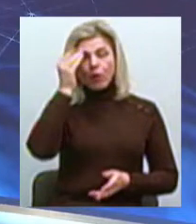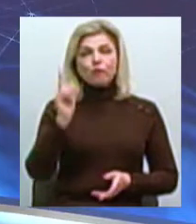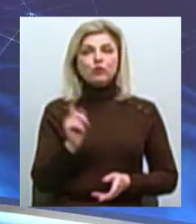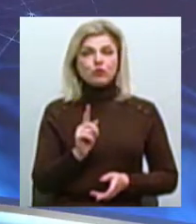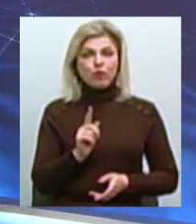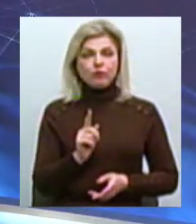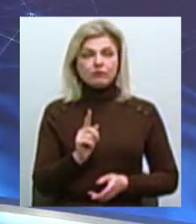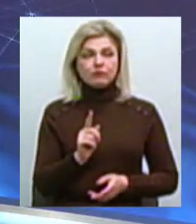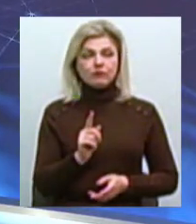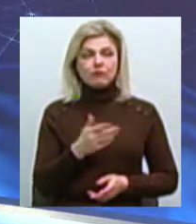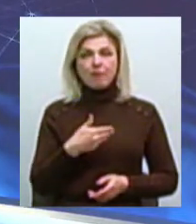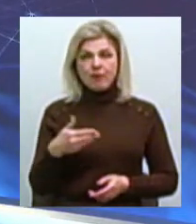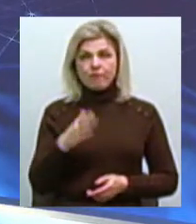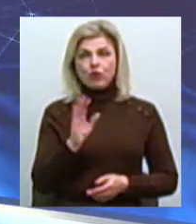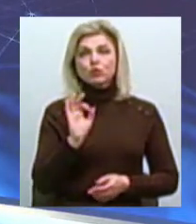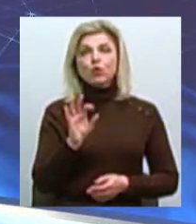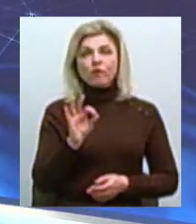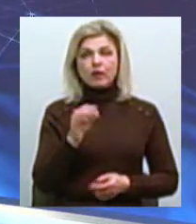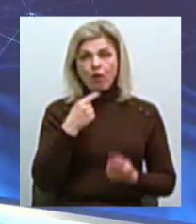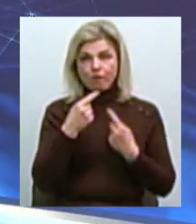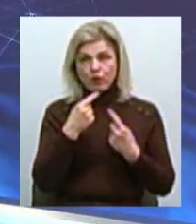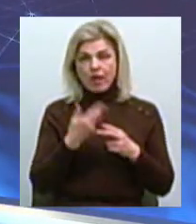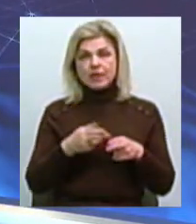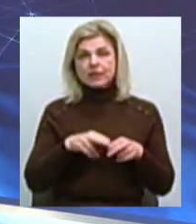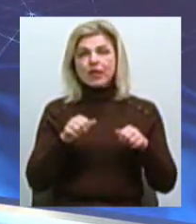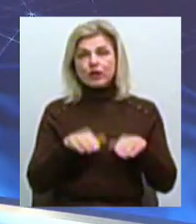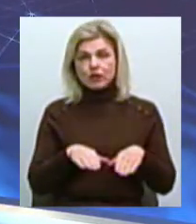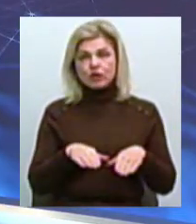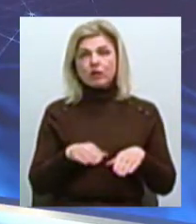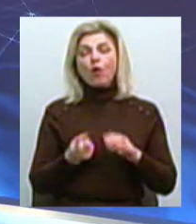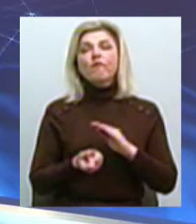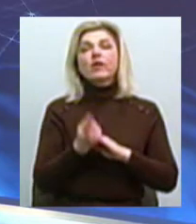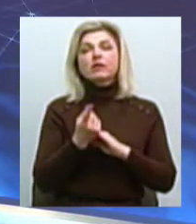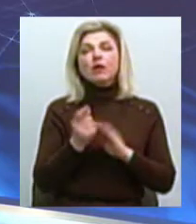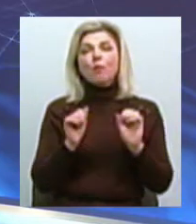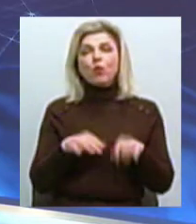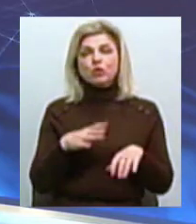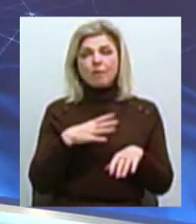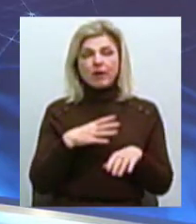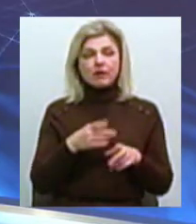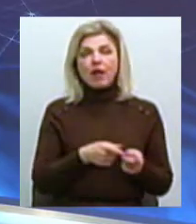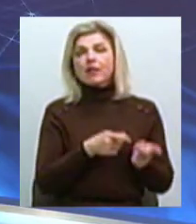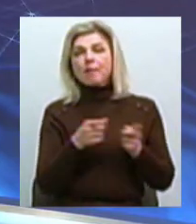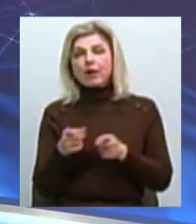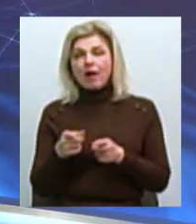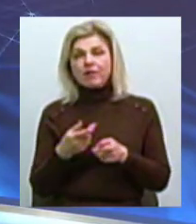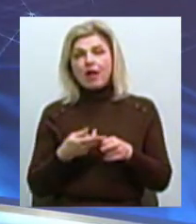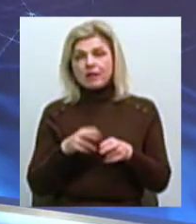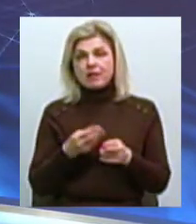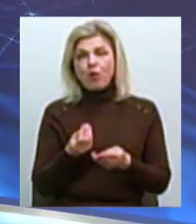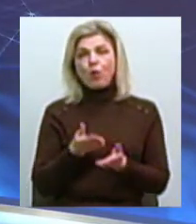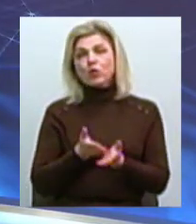в жовтні говоримо, і це рішення прийняти Звідки можуть бути перенаправлені ці гроші?